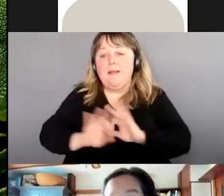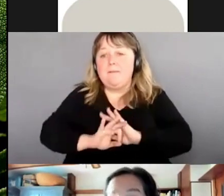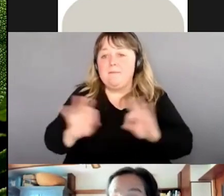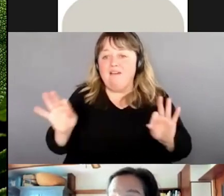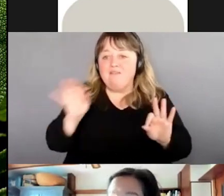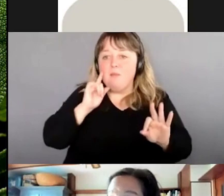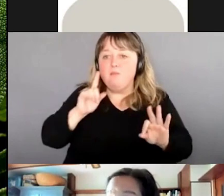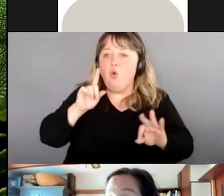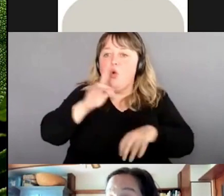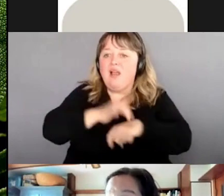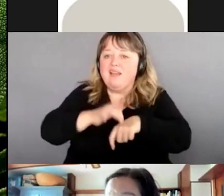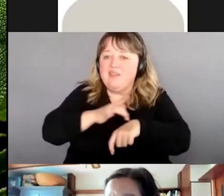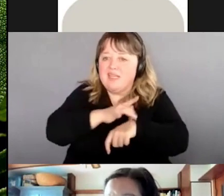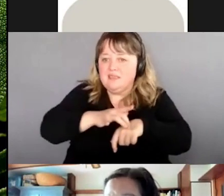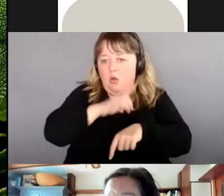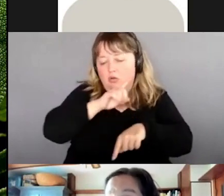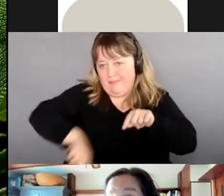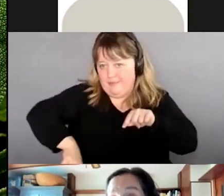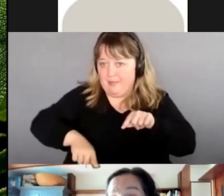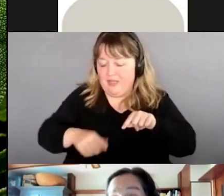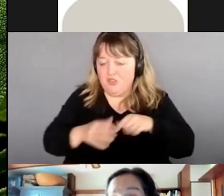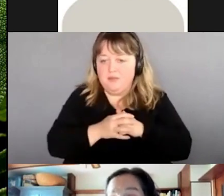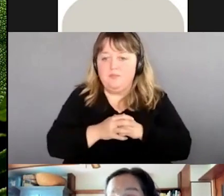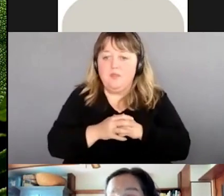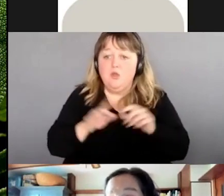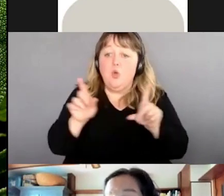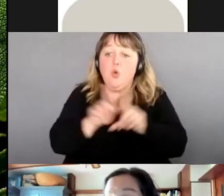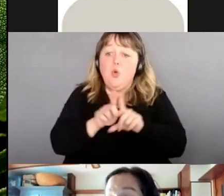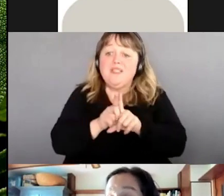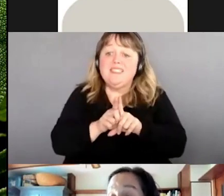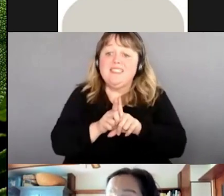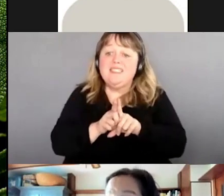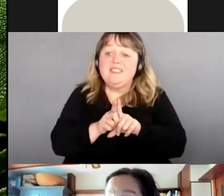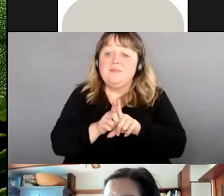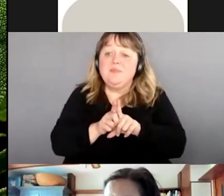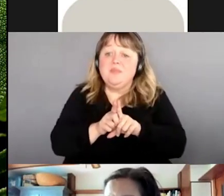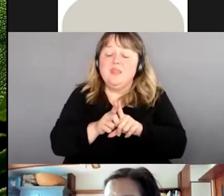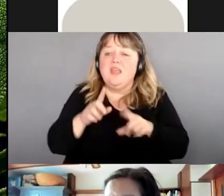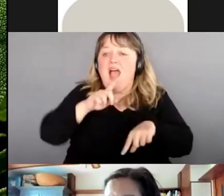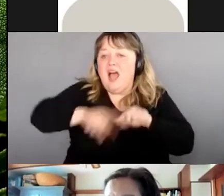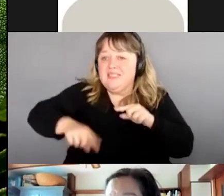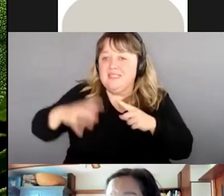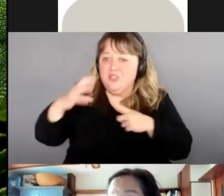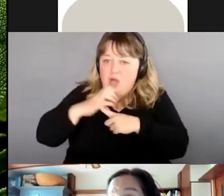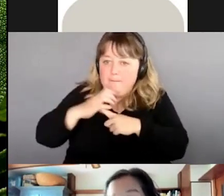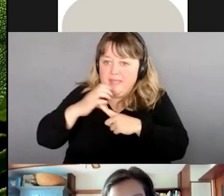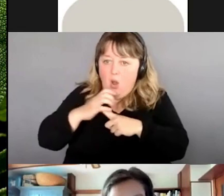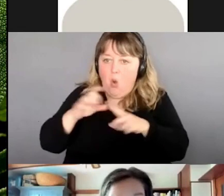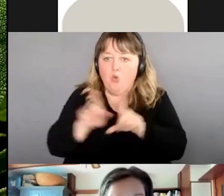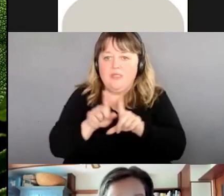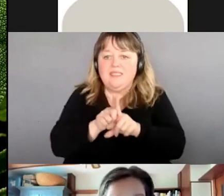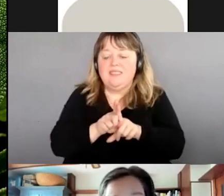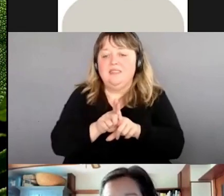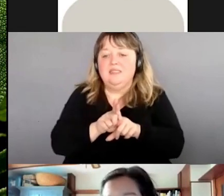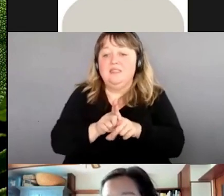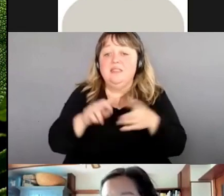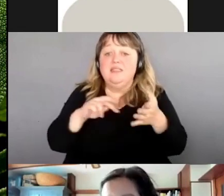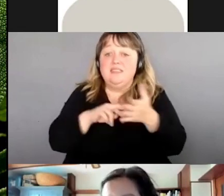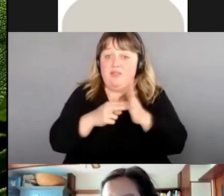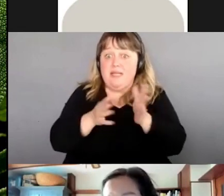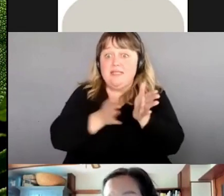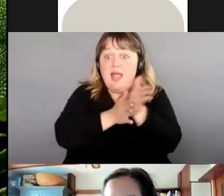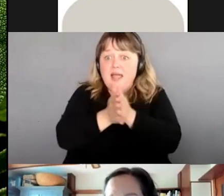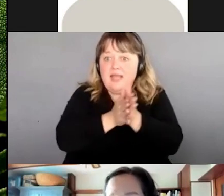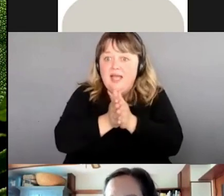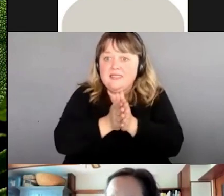mais elle a aussi une propriété antifongique. Donc, ce qui est intéressant encore une fois